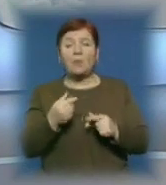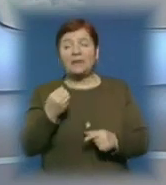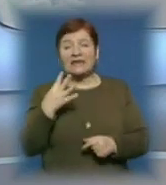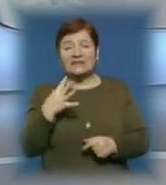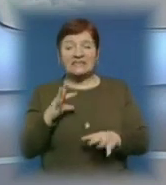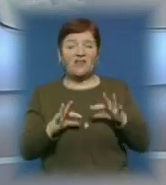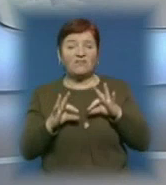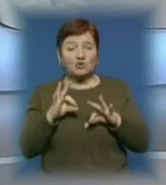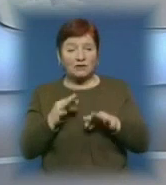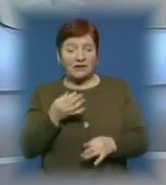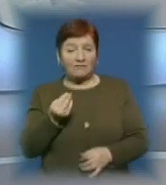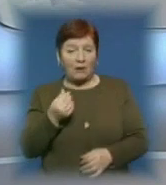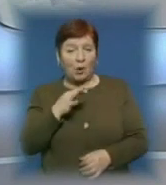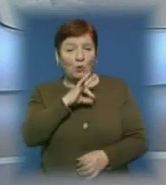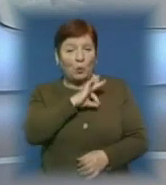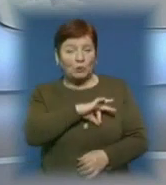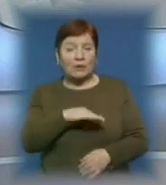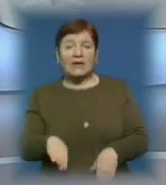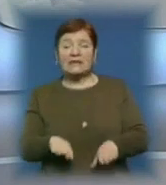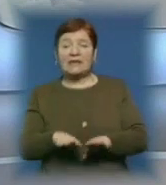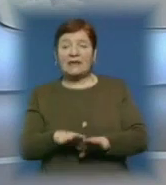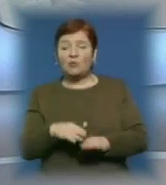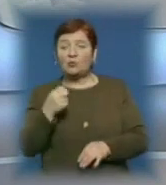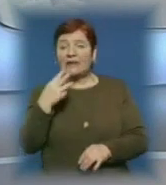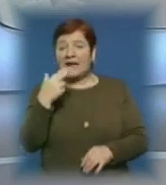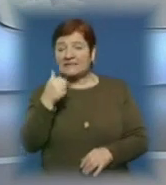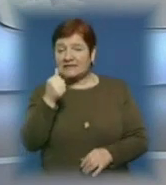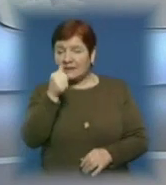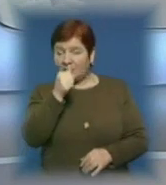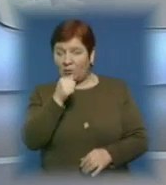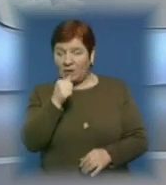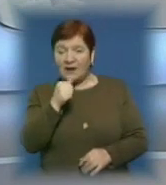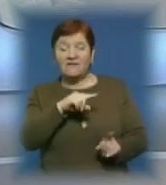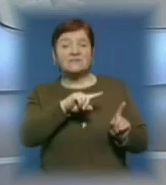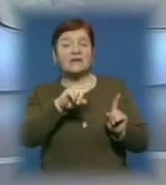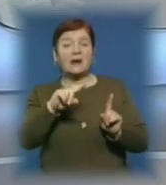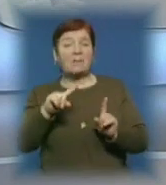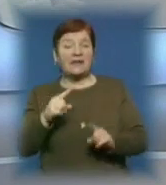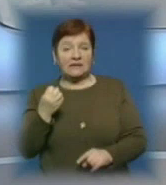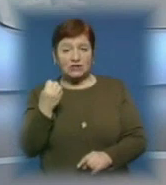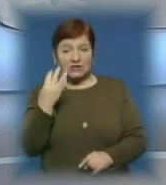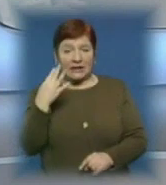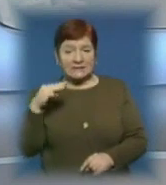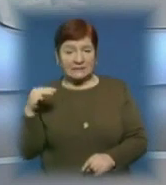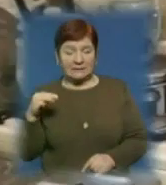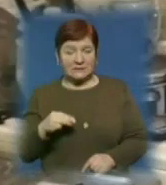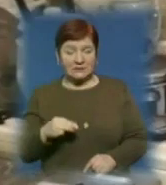від загального доходу. Таких у сезоні 2013-2014, на Закарпатті – 14 тисяч.